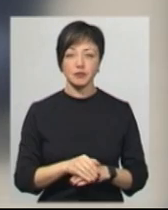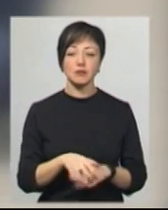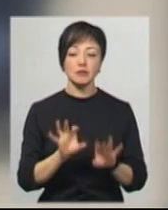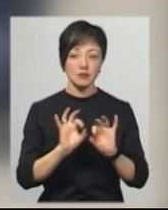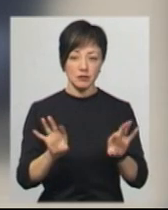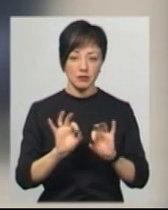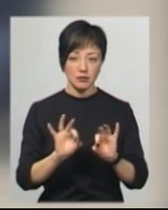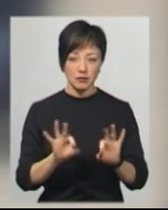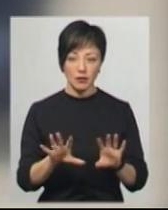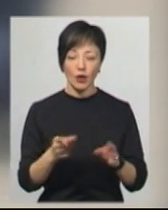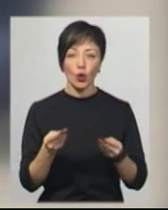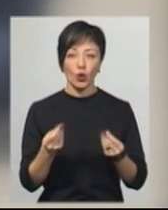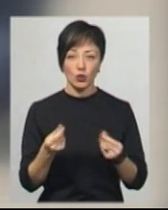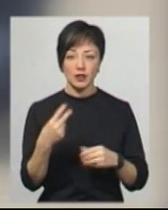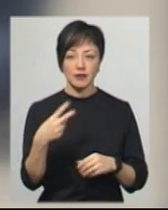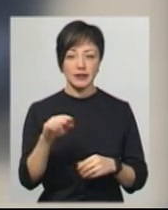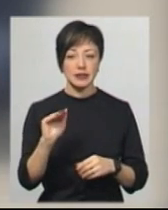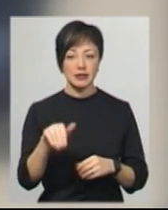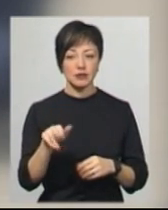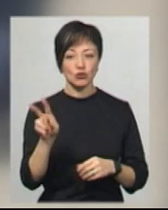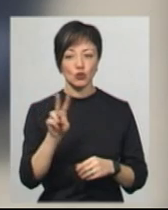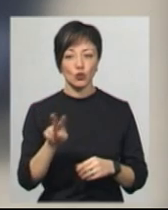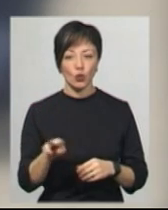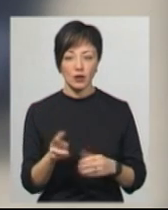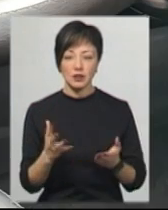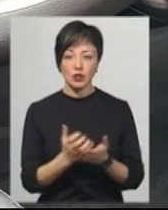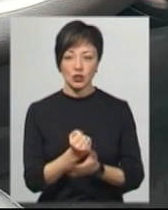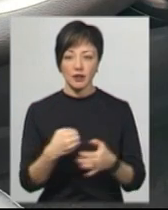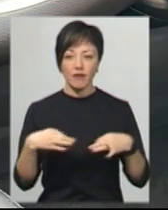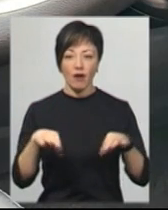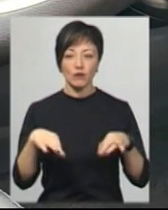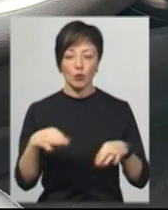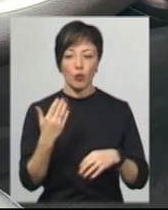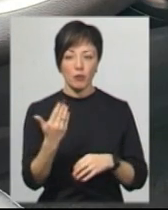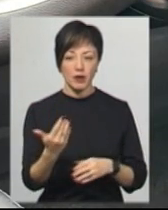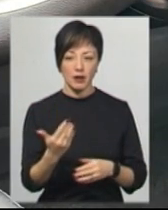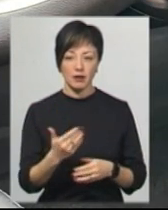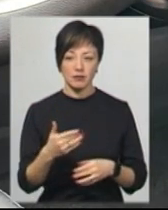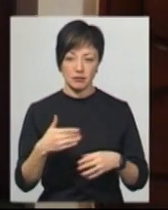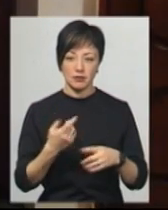слів Катерини Гарасівнюк, гроші – 20 тисяч доларів – знайшли в автомобілі фіскала.